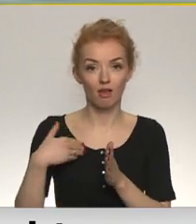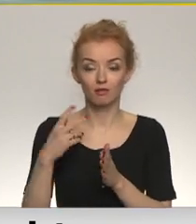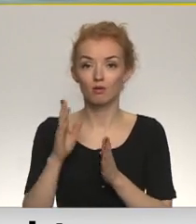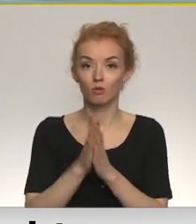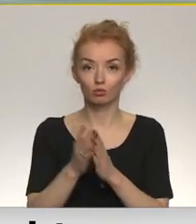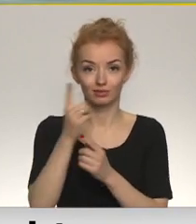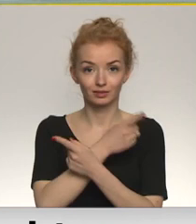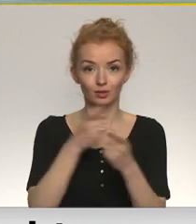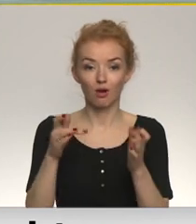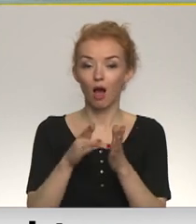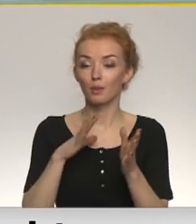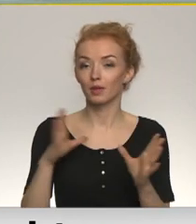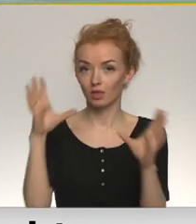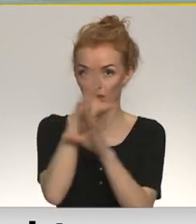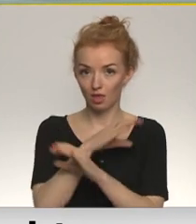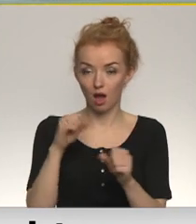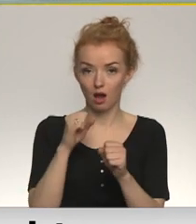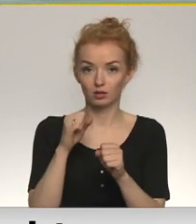pagājusi aizdītā naktas pilsētā.